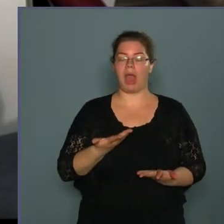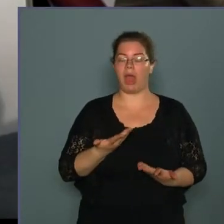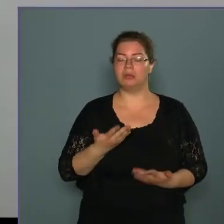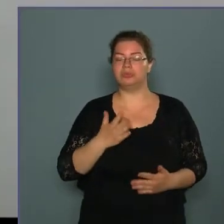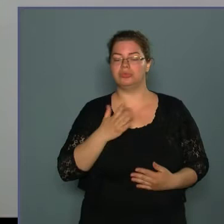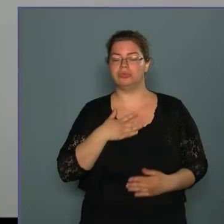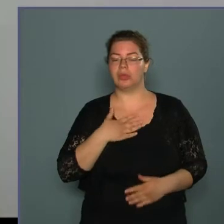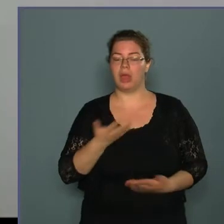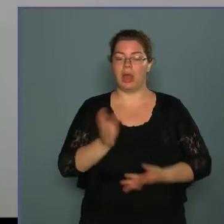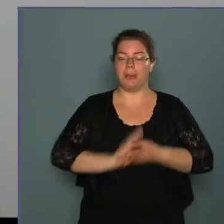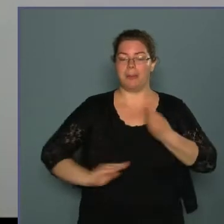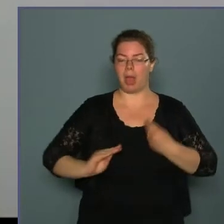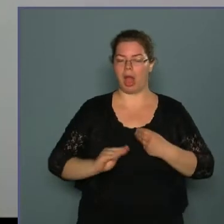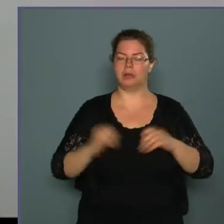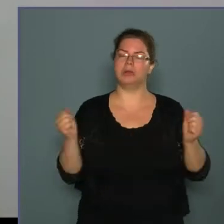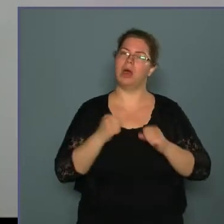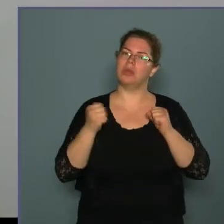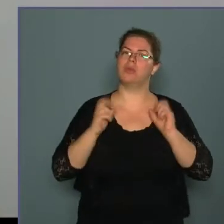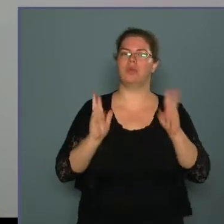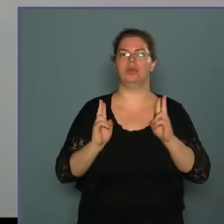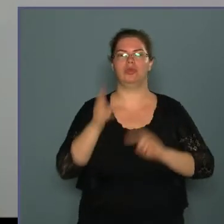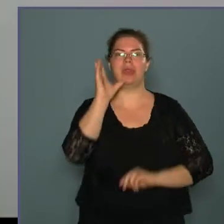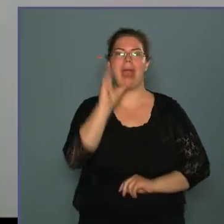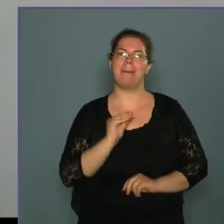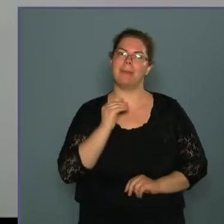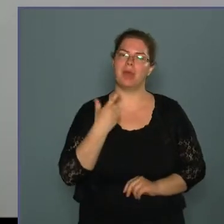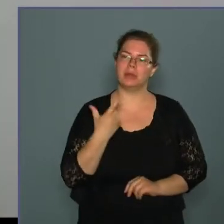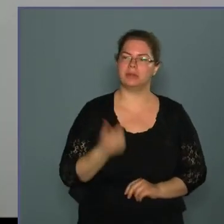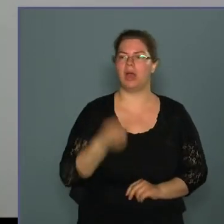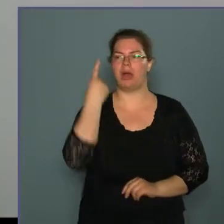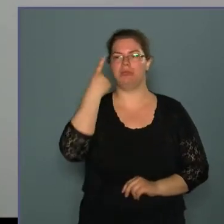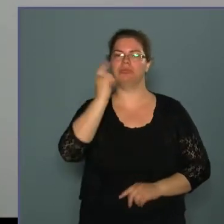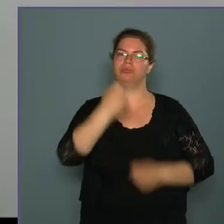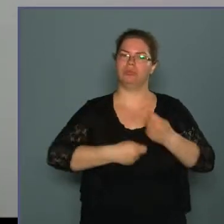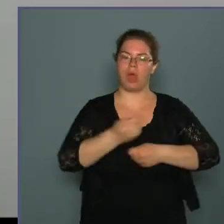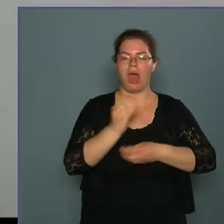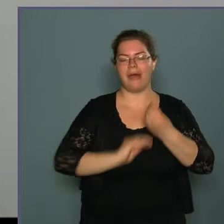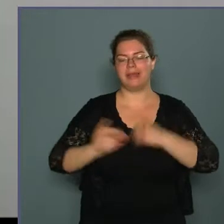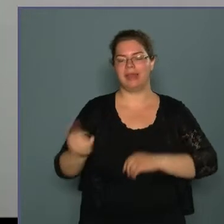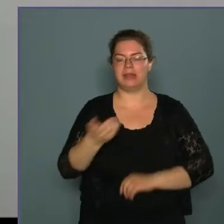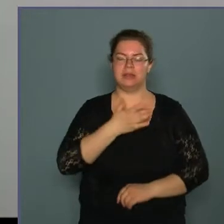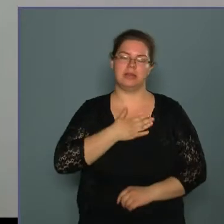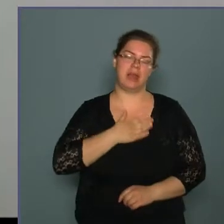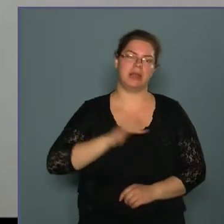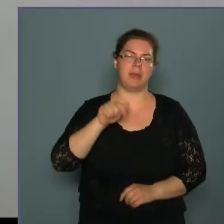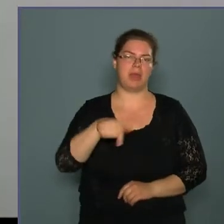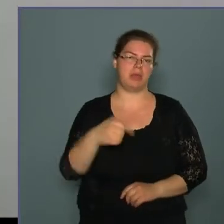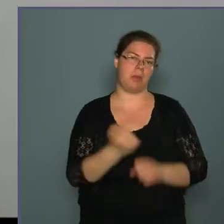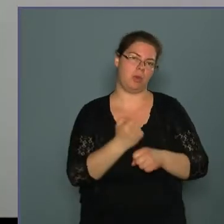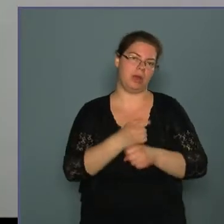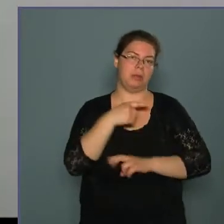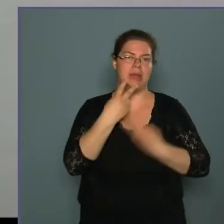mindenféleképpen, mert nekem nagyon fontos, hogy emberekkel foglalkozhatom, tehát azért is szeretem ezt a munkát, amit